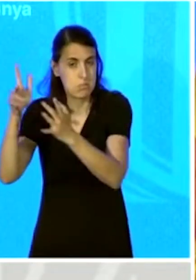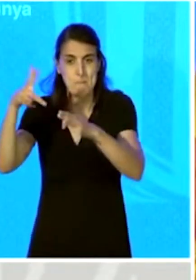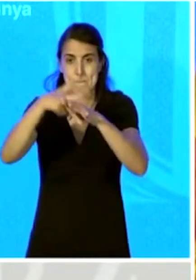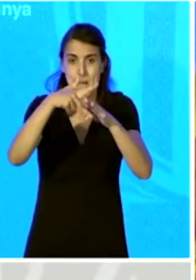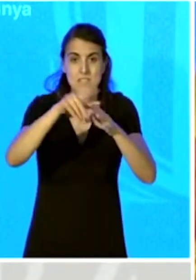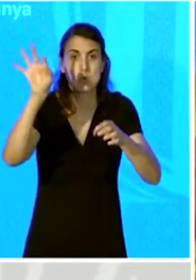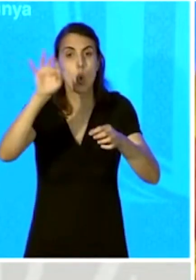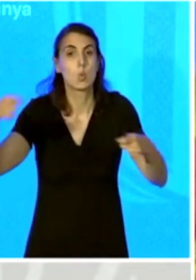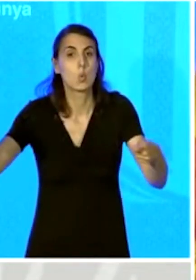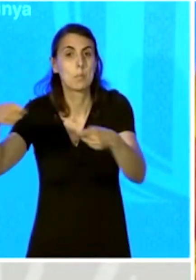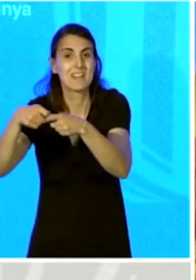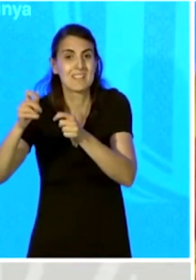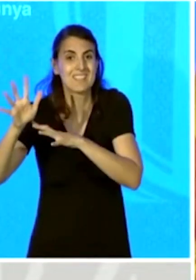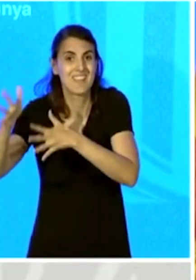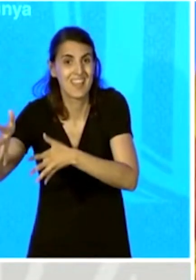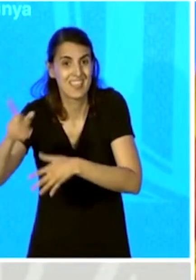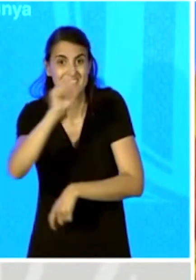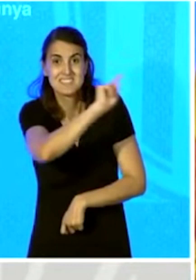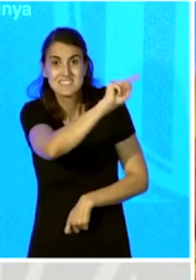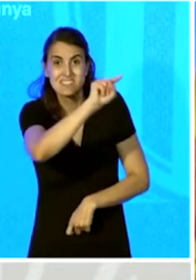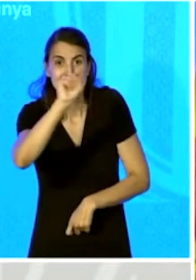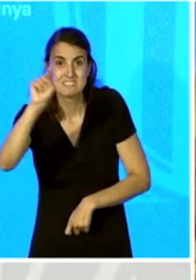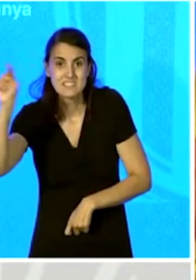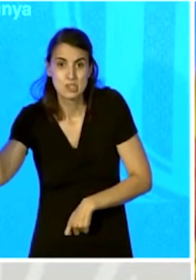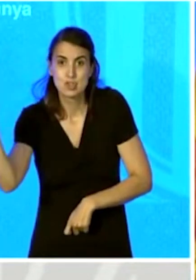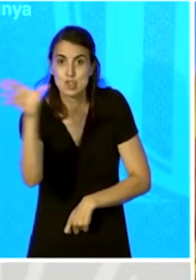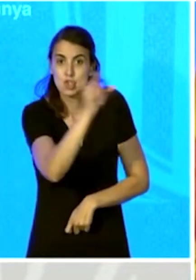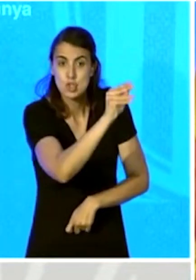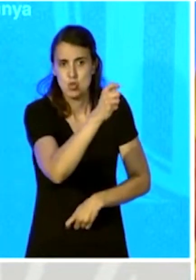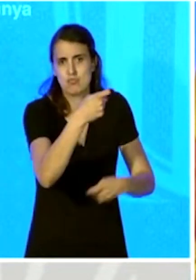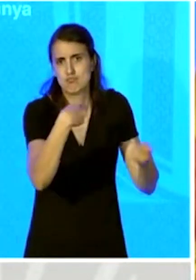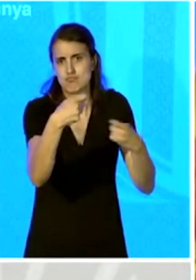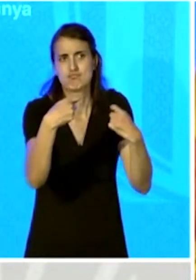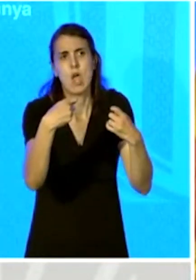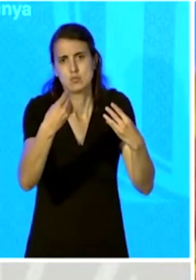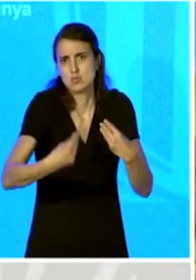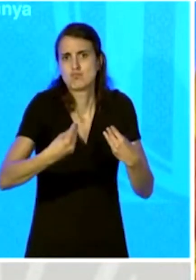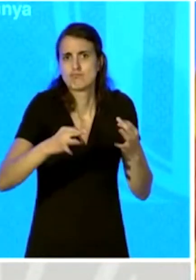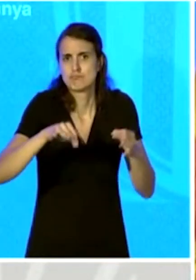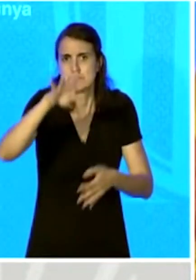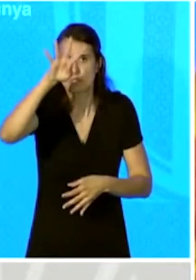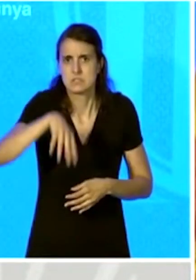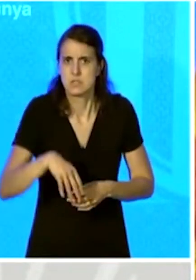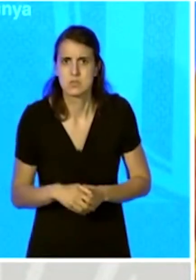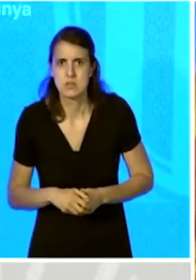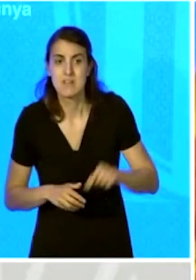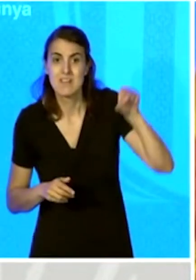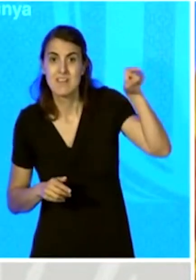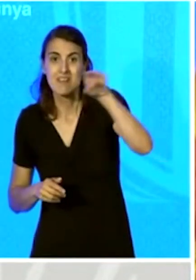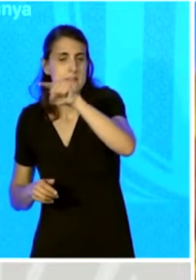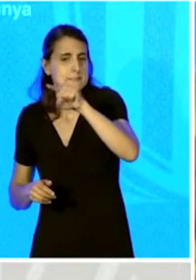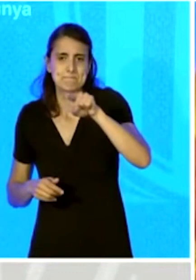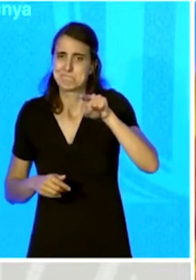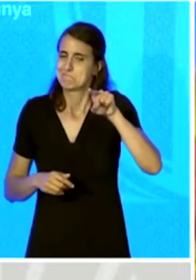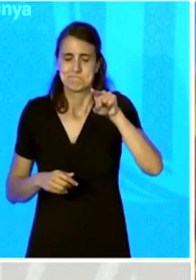cooperatives de crèdit, totes elles amb un negoci significatiu a Catalunya, no han considerat